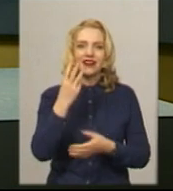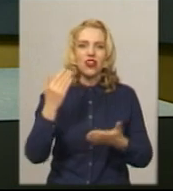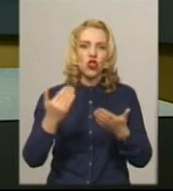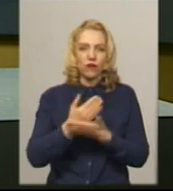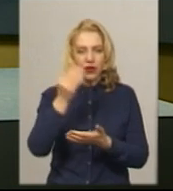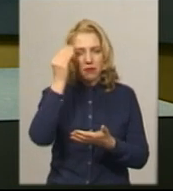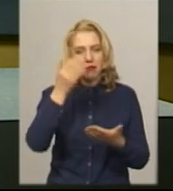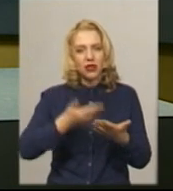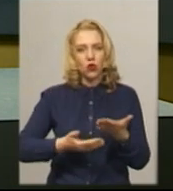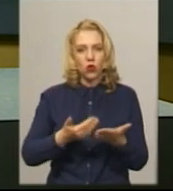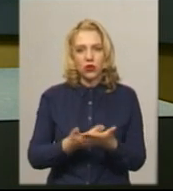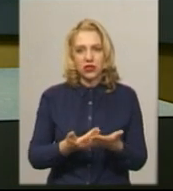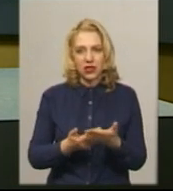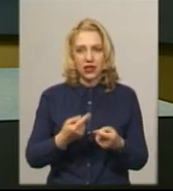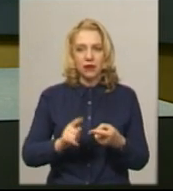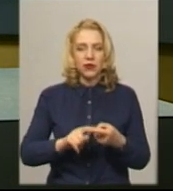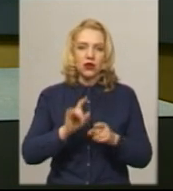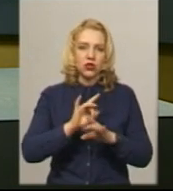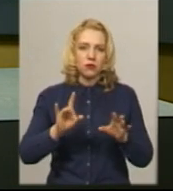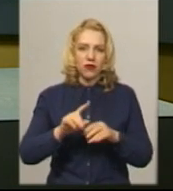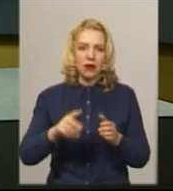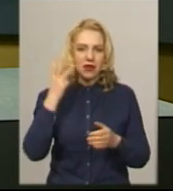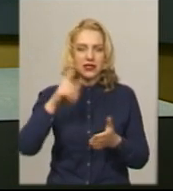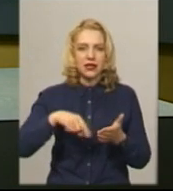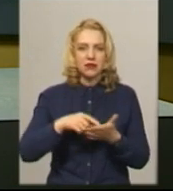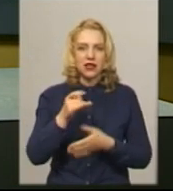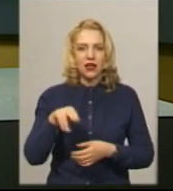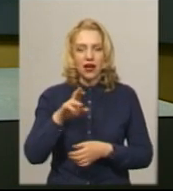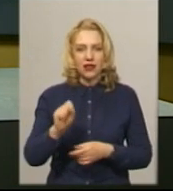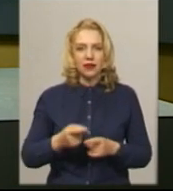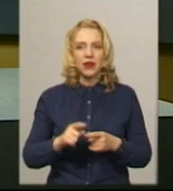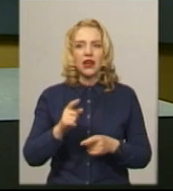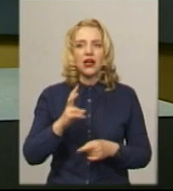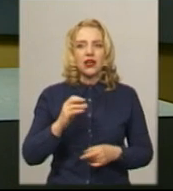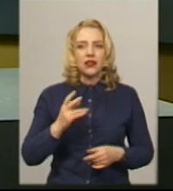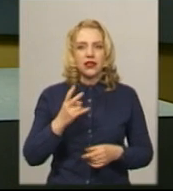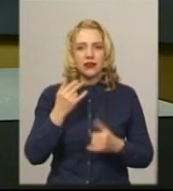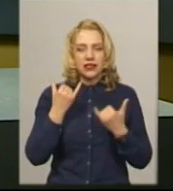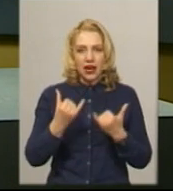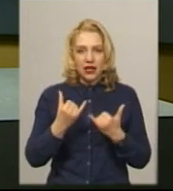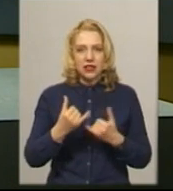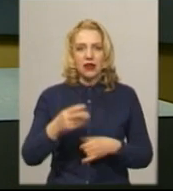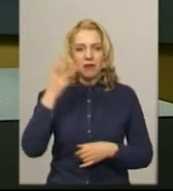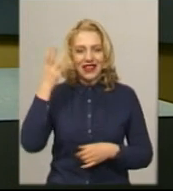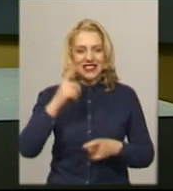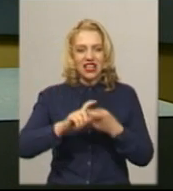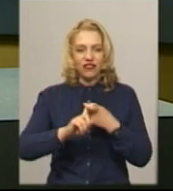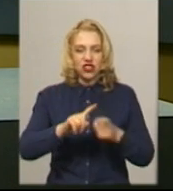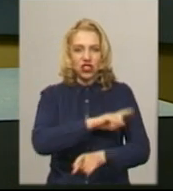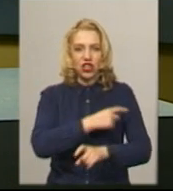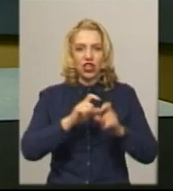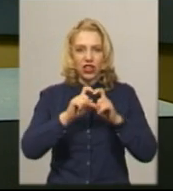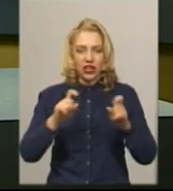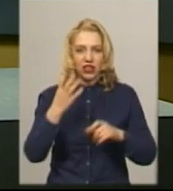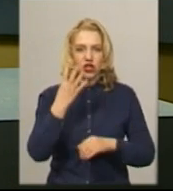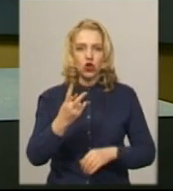Про це інформує пресслужба Хмельницької міської ради. Окрім того, на ранок в міській інфекційній лікарні перебуває 42 хворих, серед них